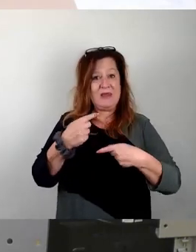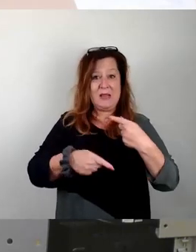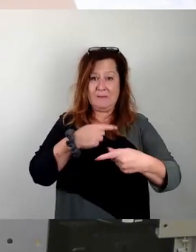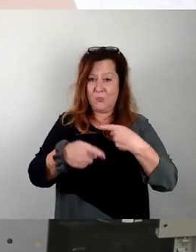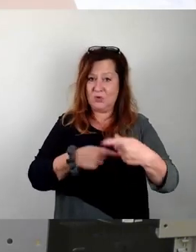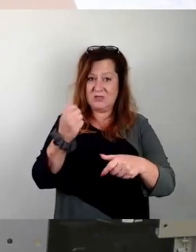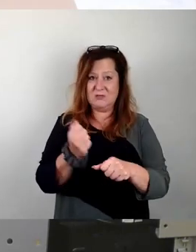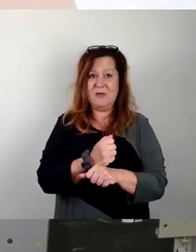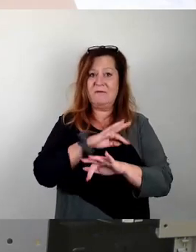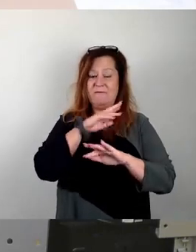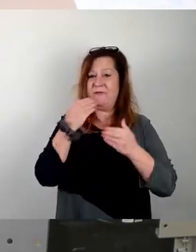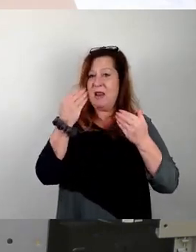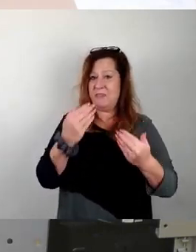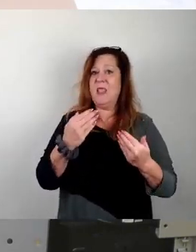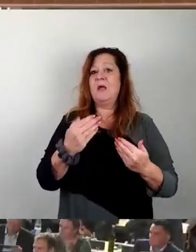Ihre Aufmerksamkeit.